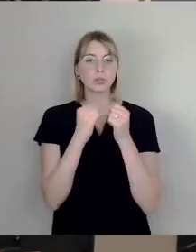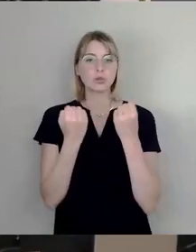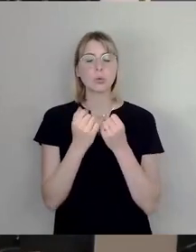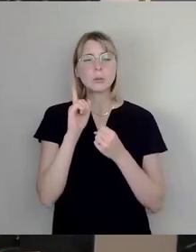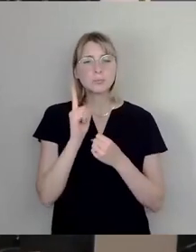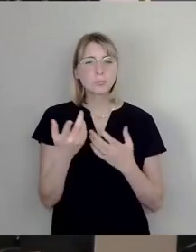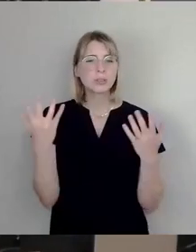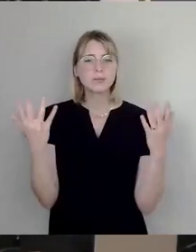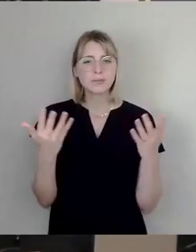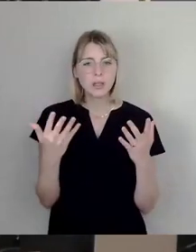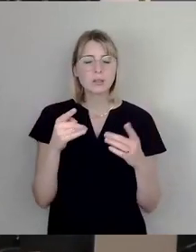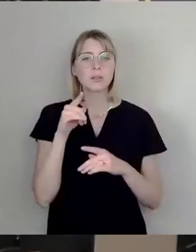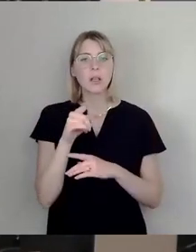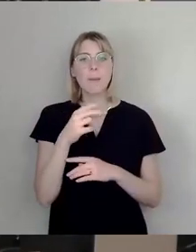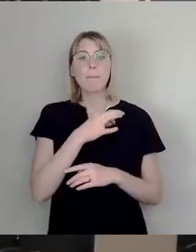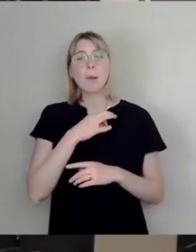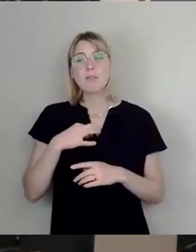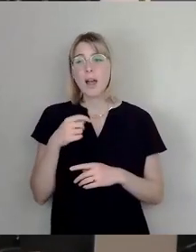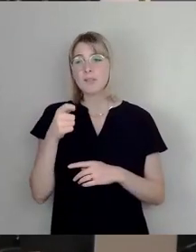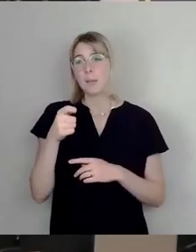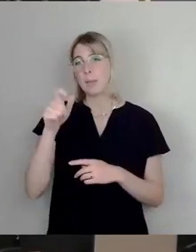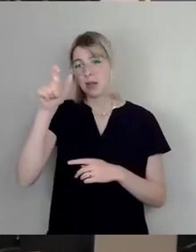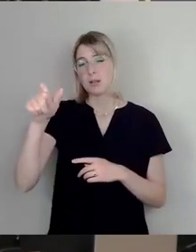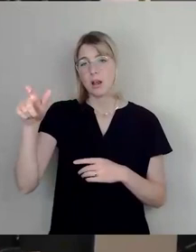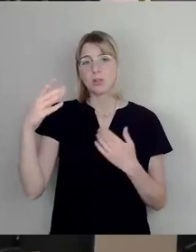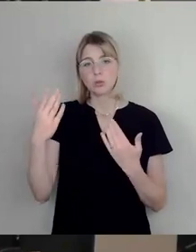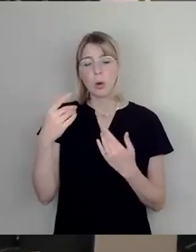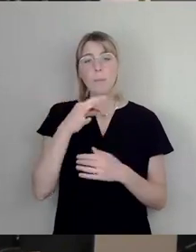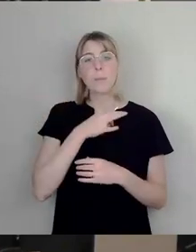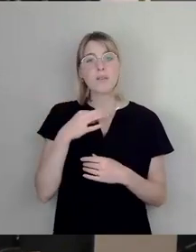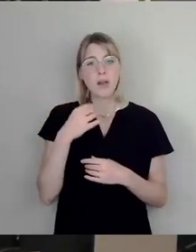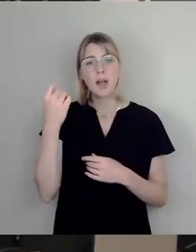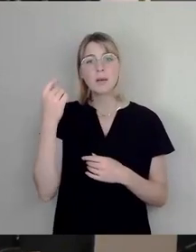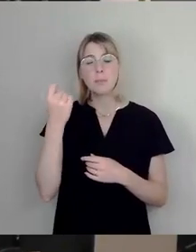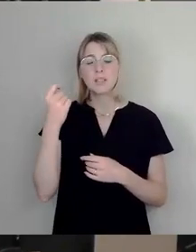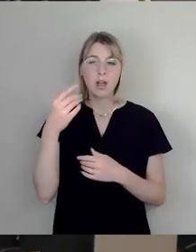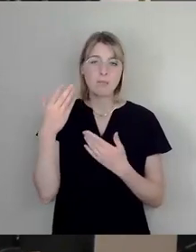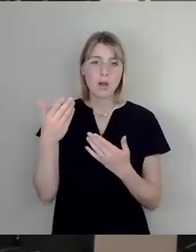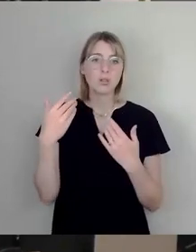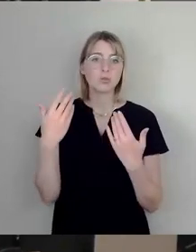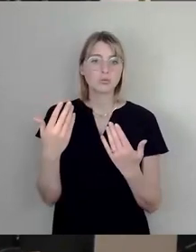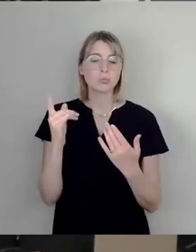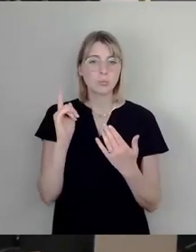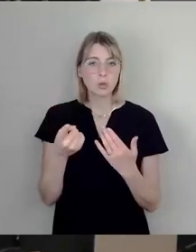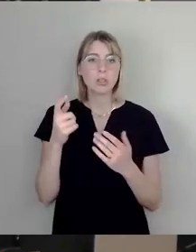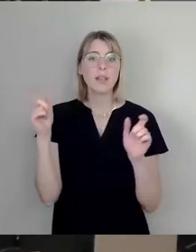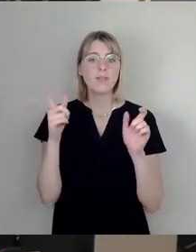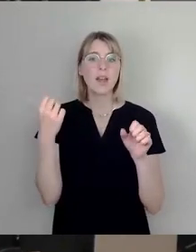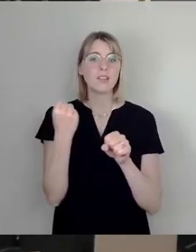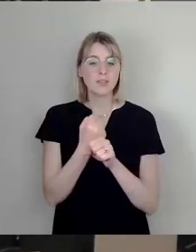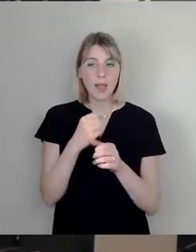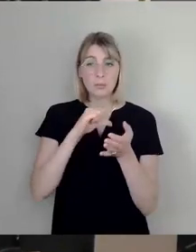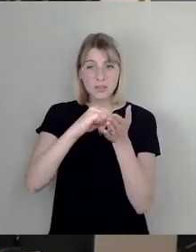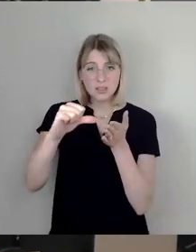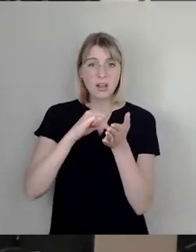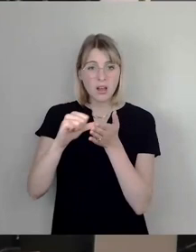privaten Vermietern und privaten Betreibern diese horrenden Preise für das Eventwerk zu zahlen, weil